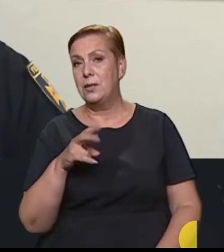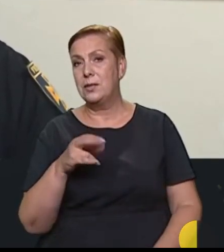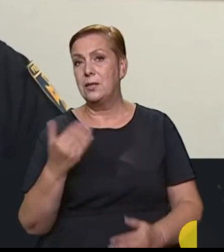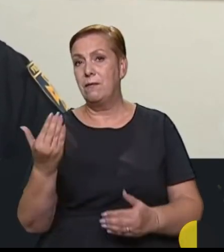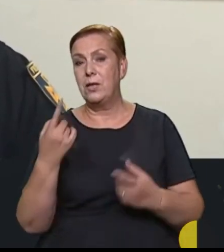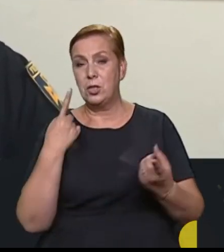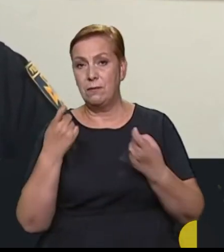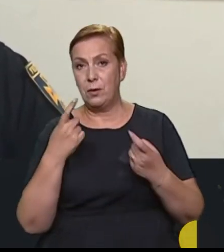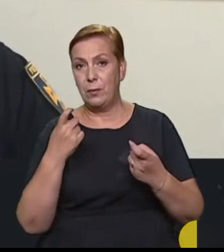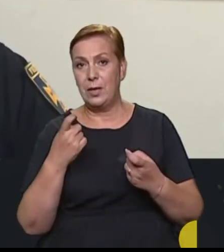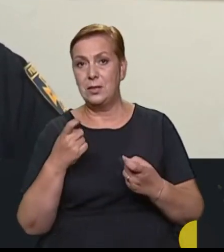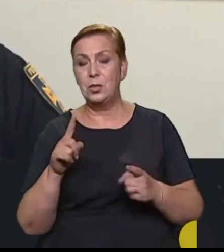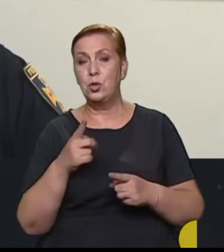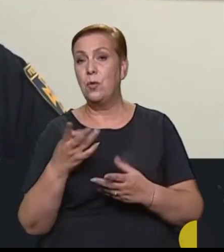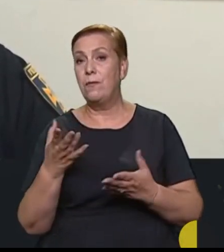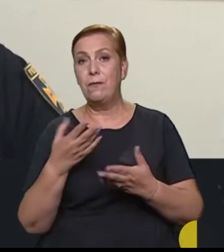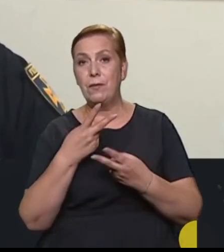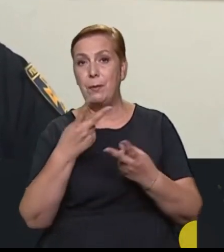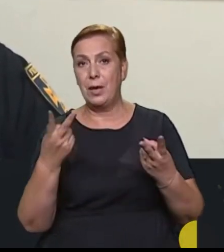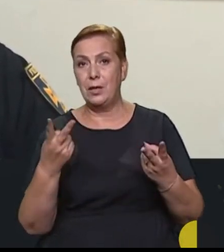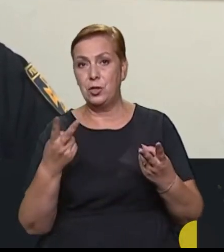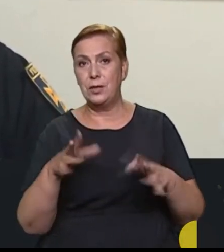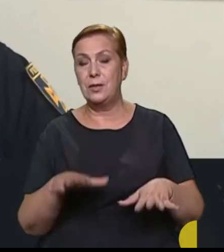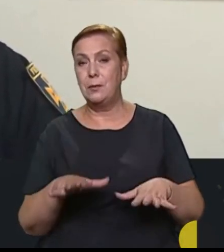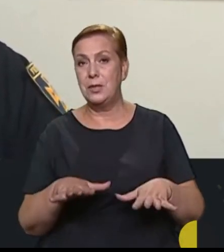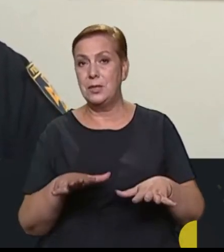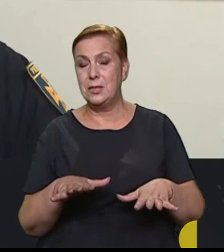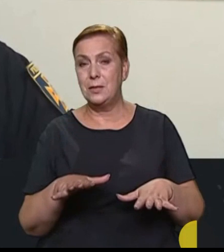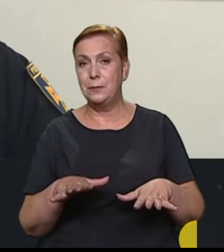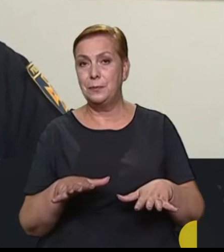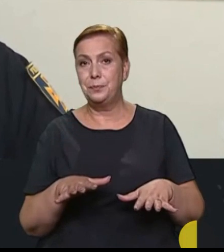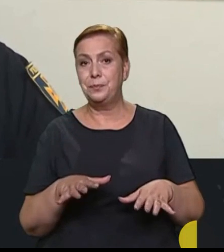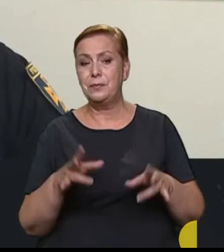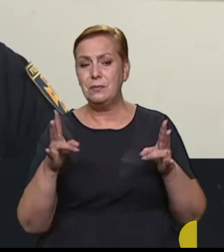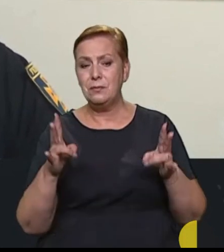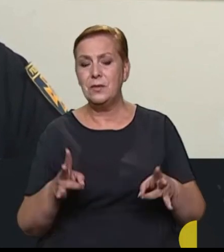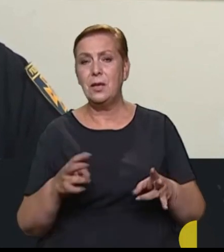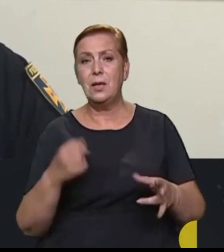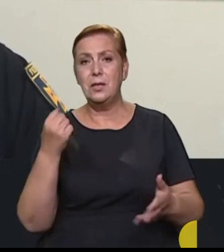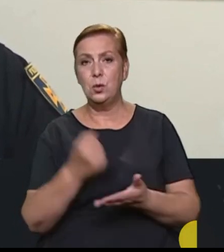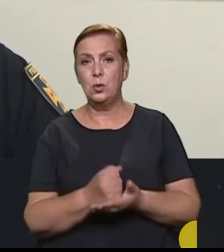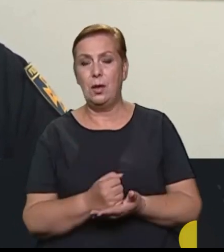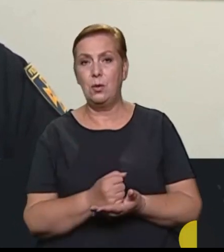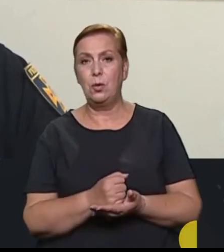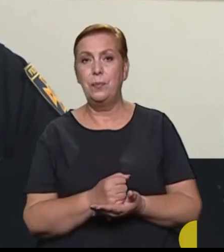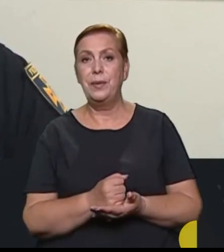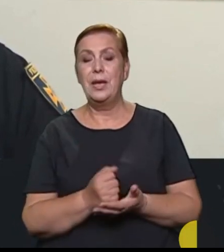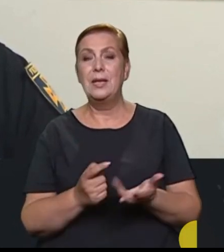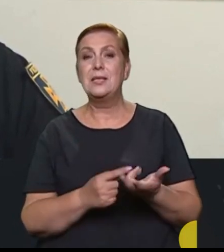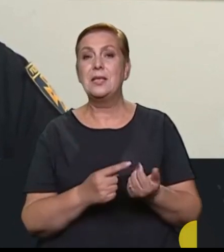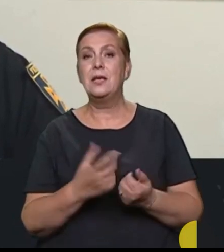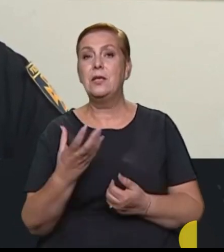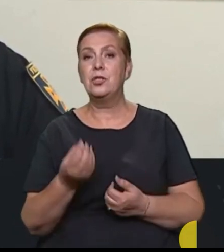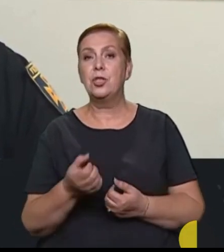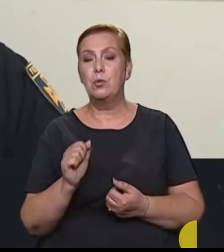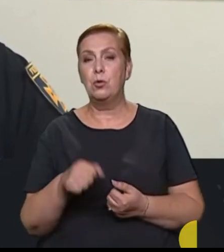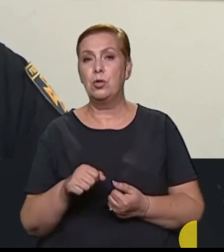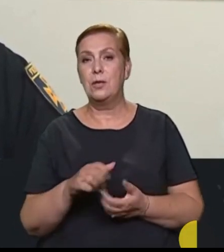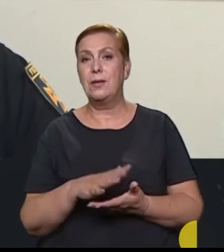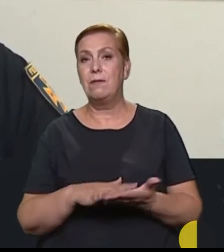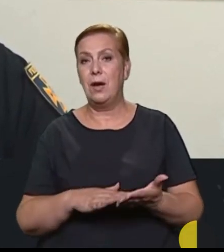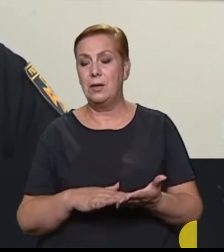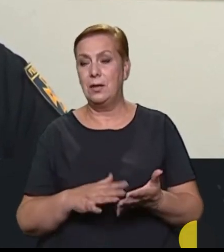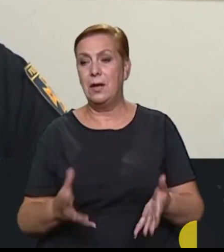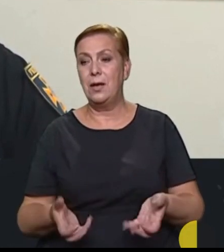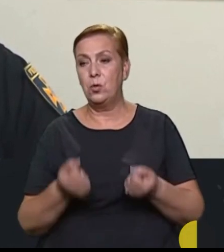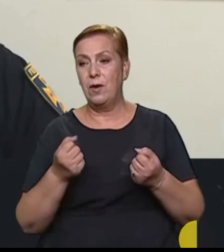за вашу інформацію, за тим, що ви бачите на місці трагедії, на місці удару, скільки ще може тривати рятувальна